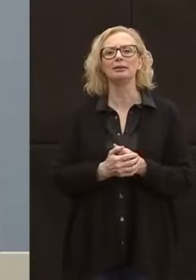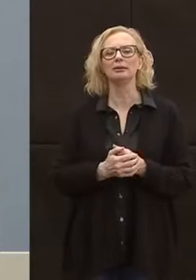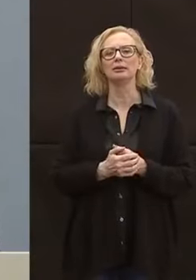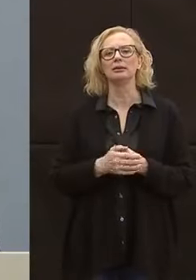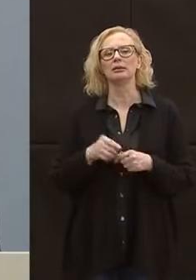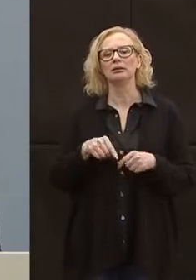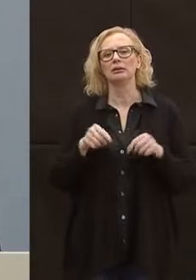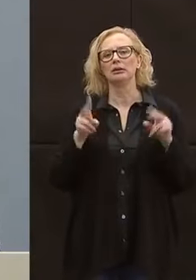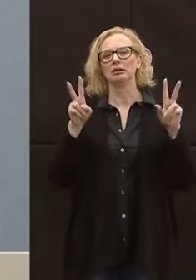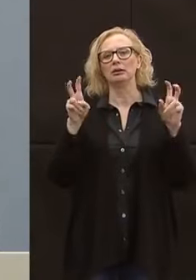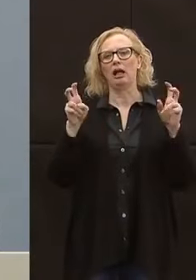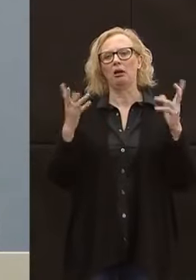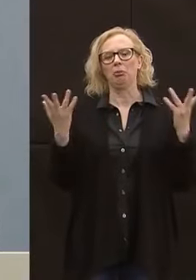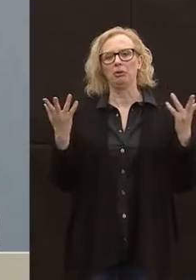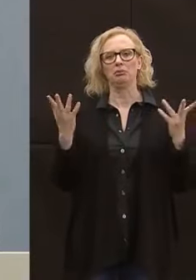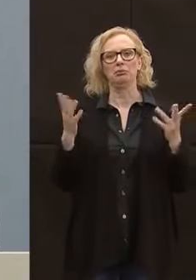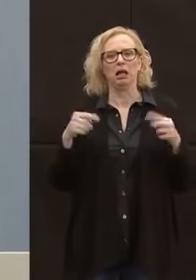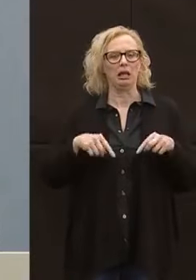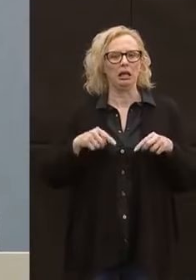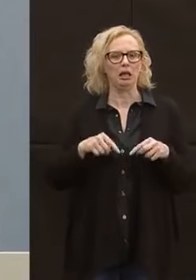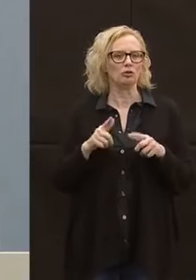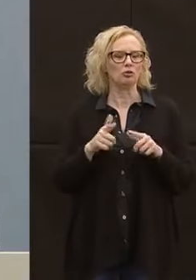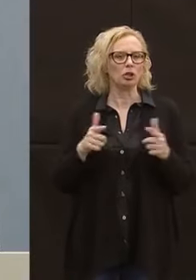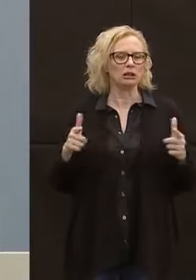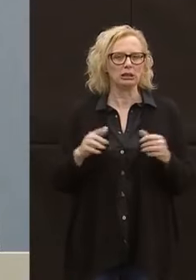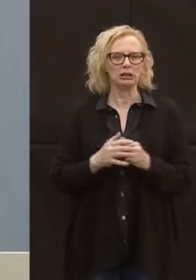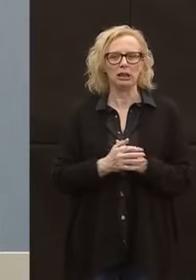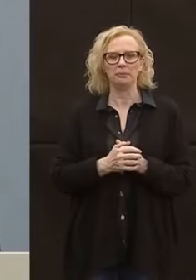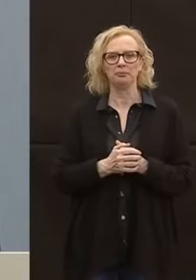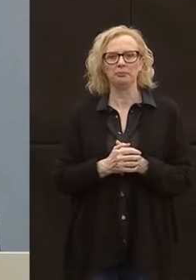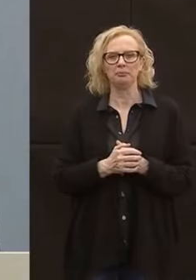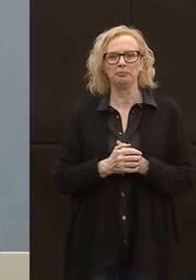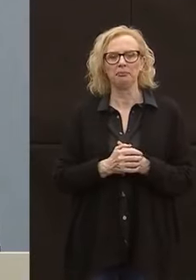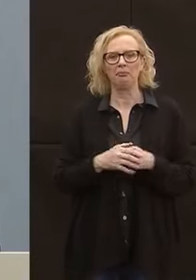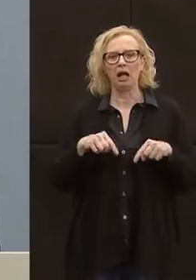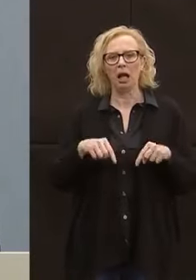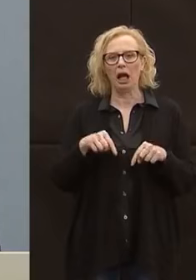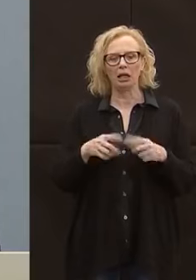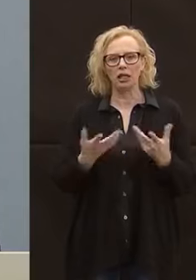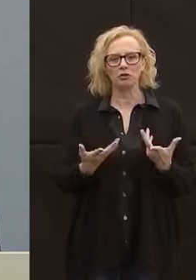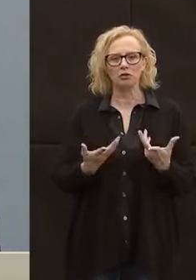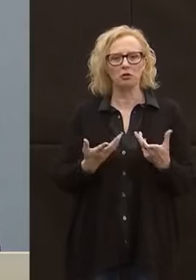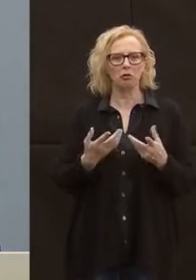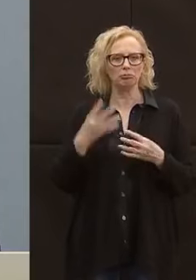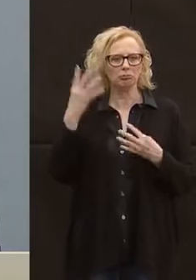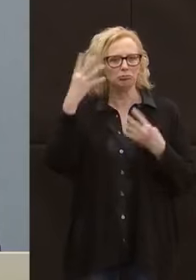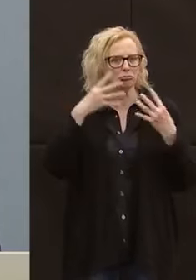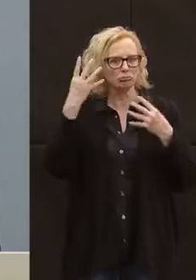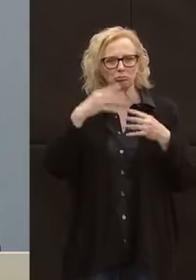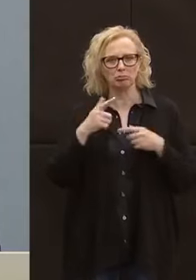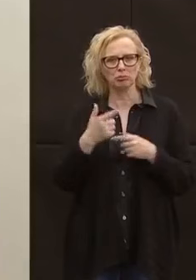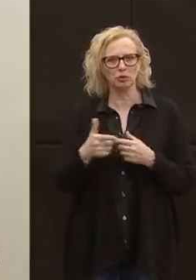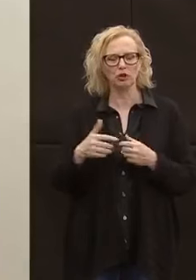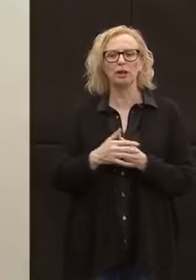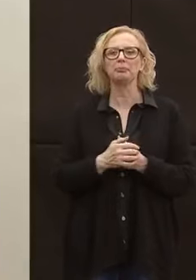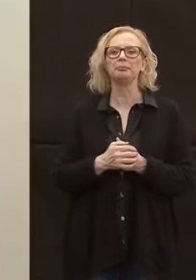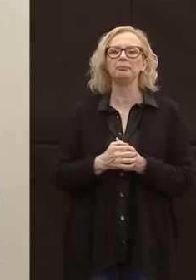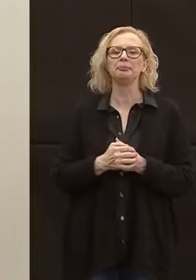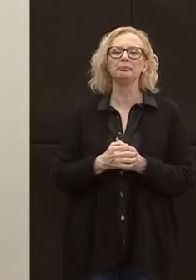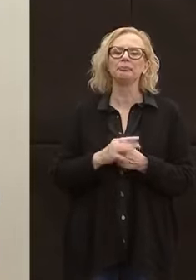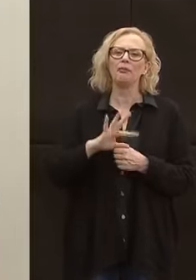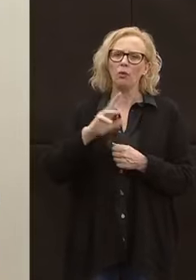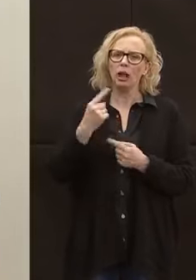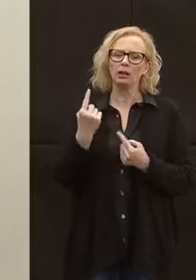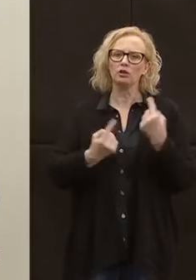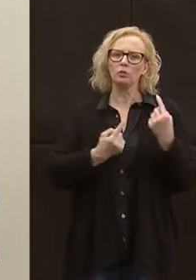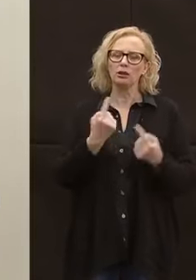tema che a me non si pone, non è un tema sul quale oggi siamo ovviamente riflettendo. E un'altra questione